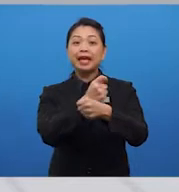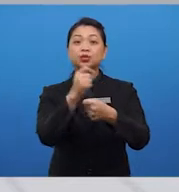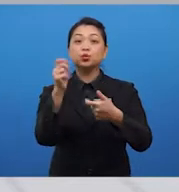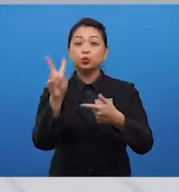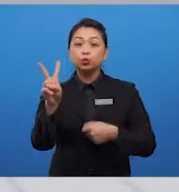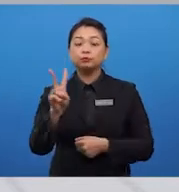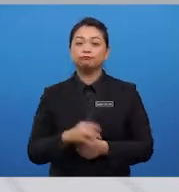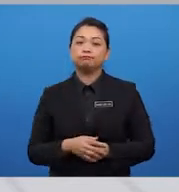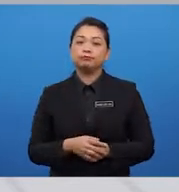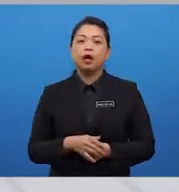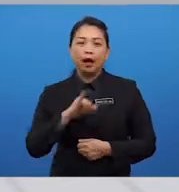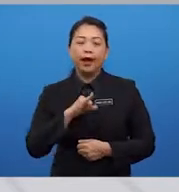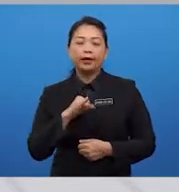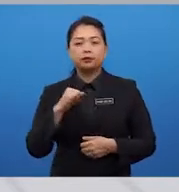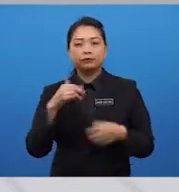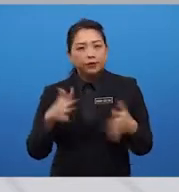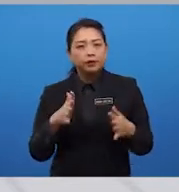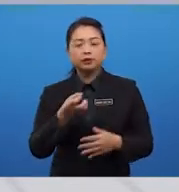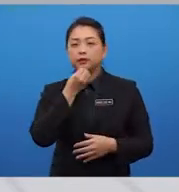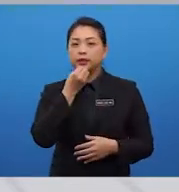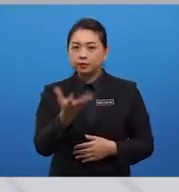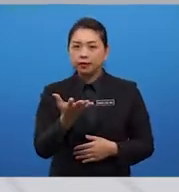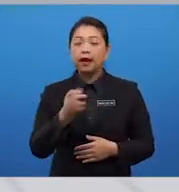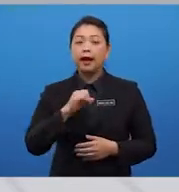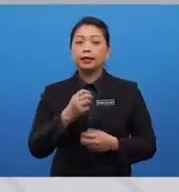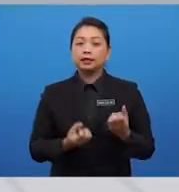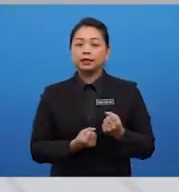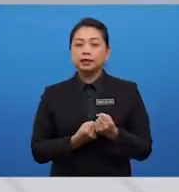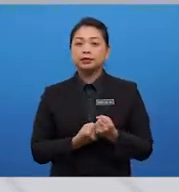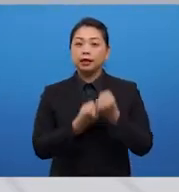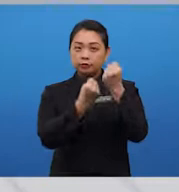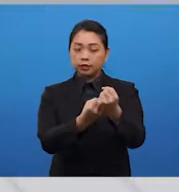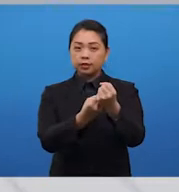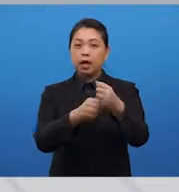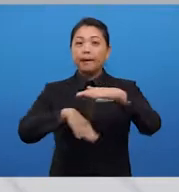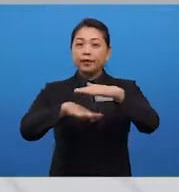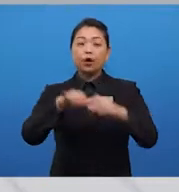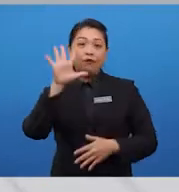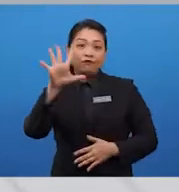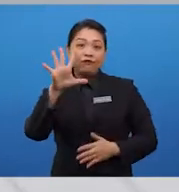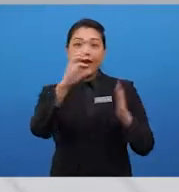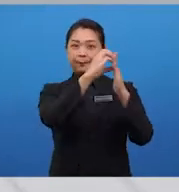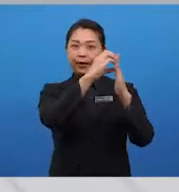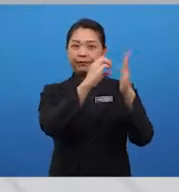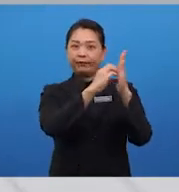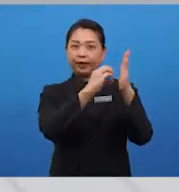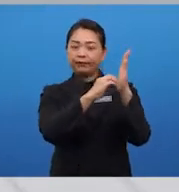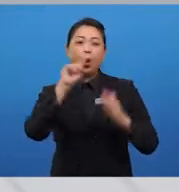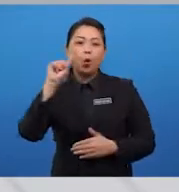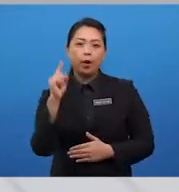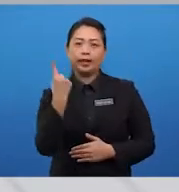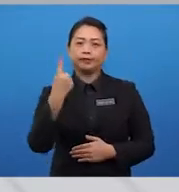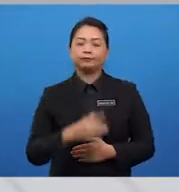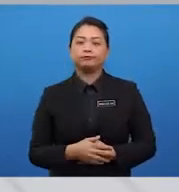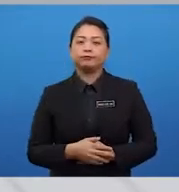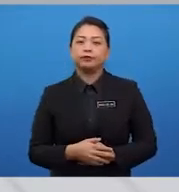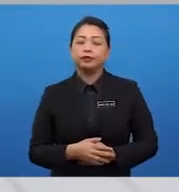have mentioned, I suggest you write your essay based on 5 paragraphs only. This is